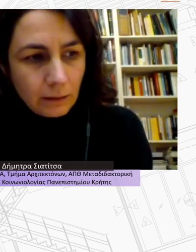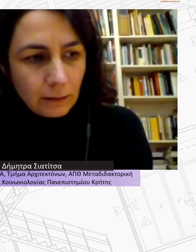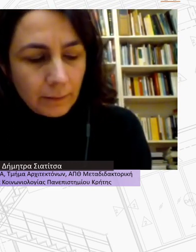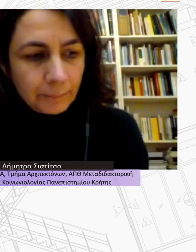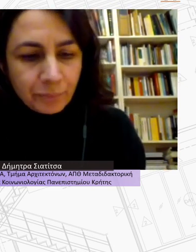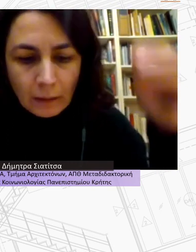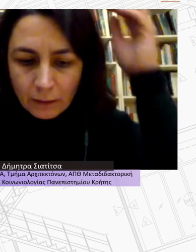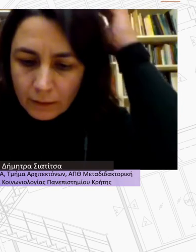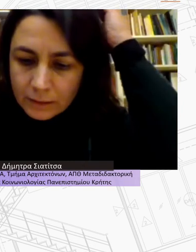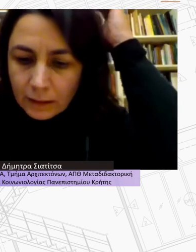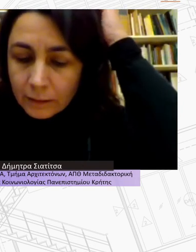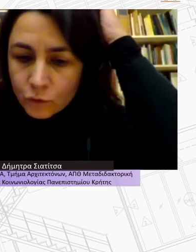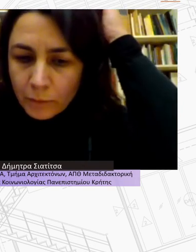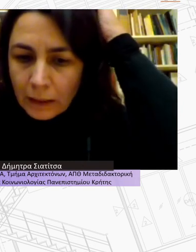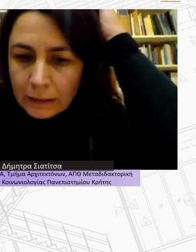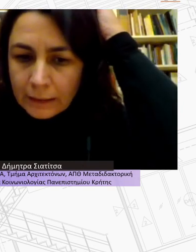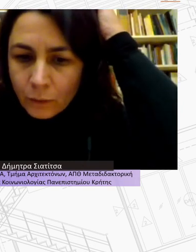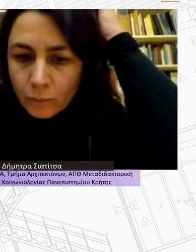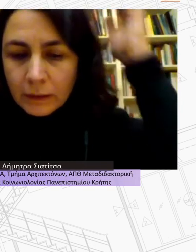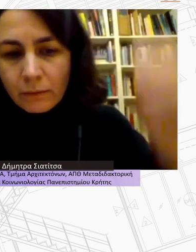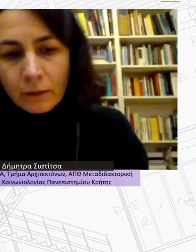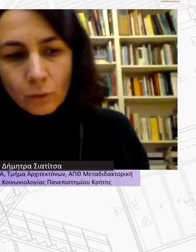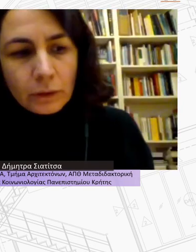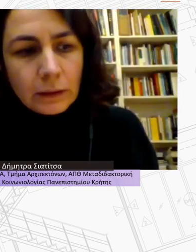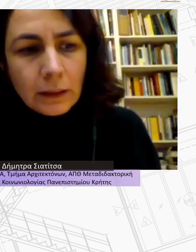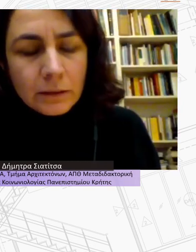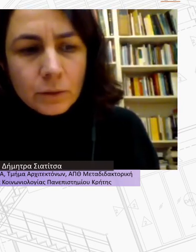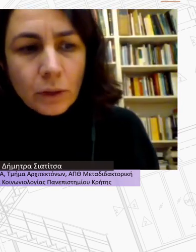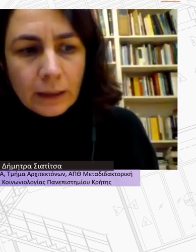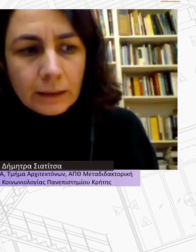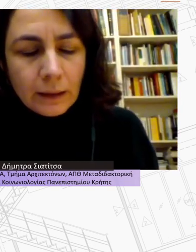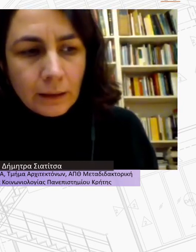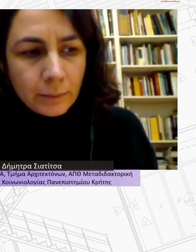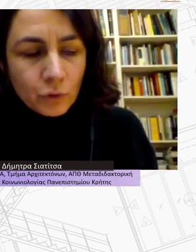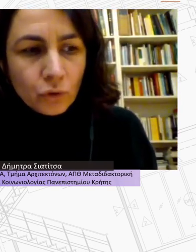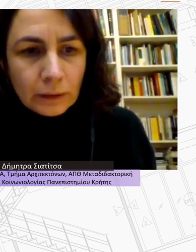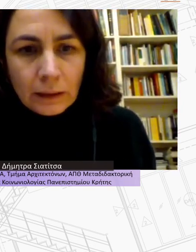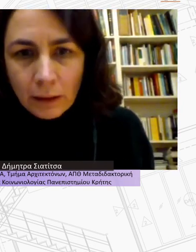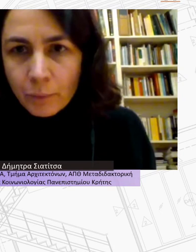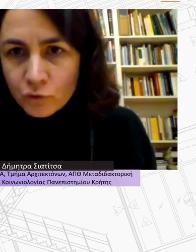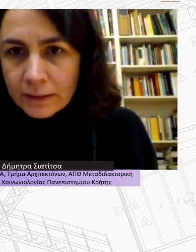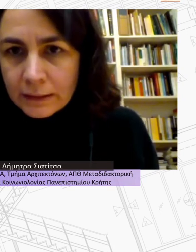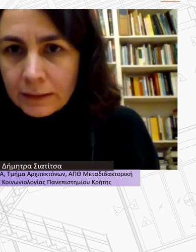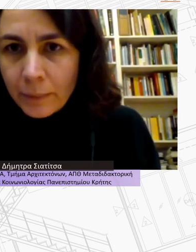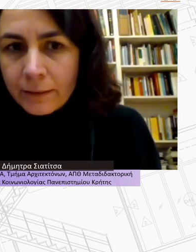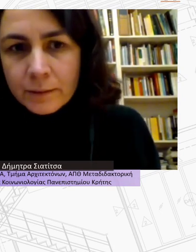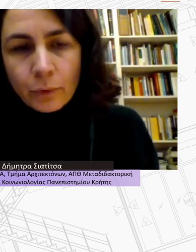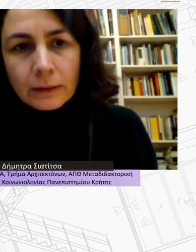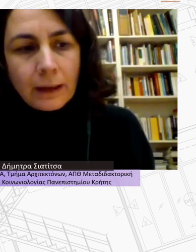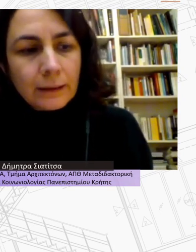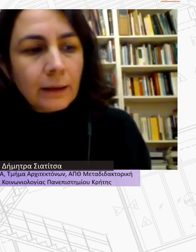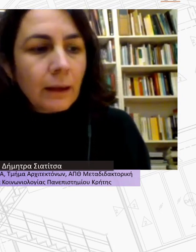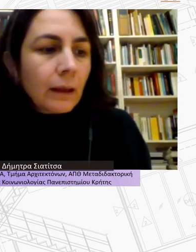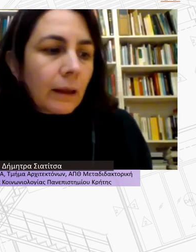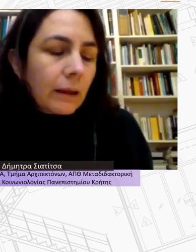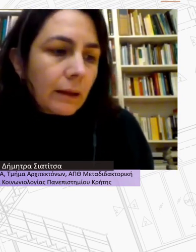κατοίκους με μεγαλύτερη οικονομική δυνατότητα και σίγουρα έχει και την προσδοκία να αποσβέσει και την επένδυση που